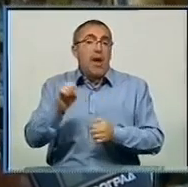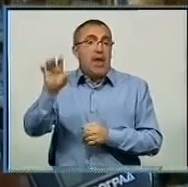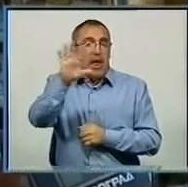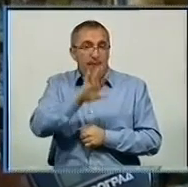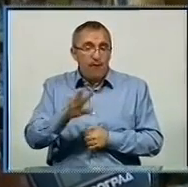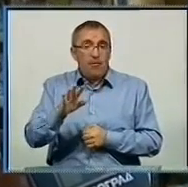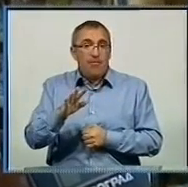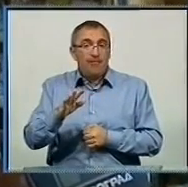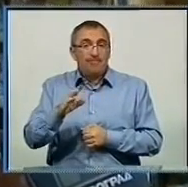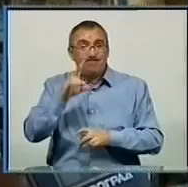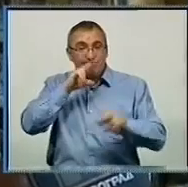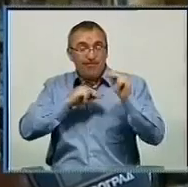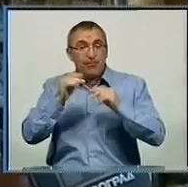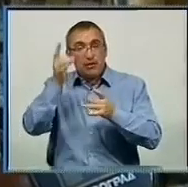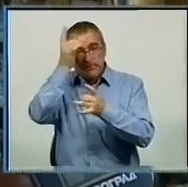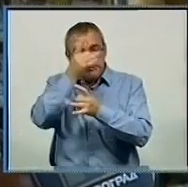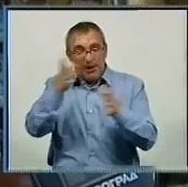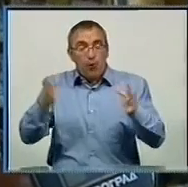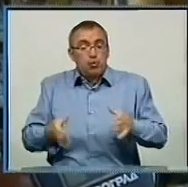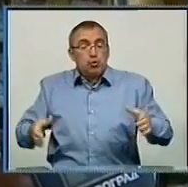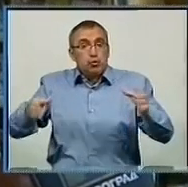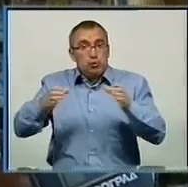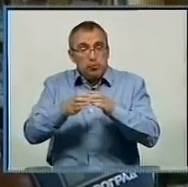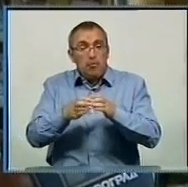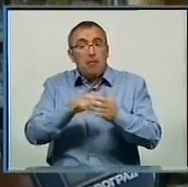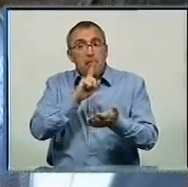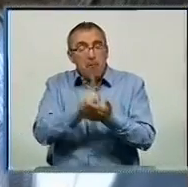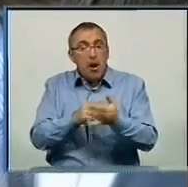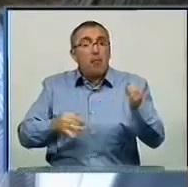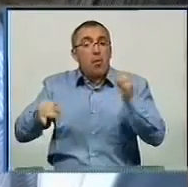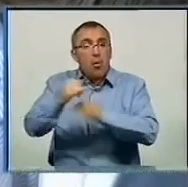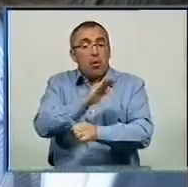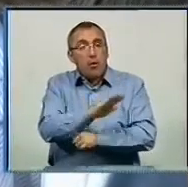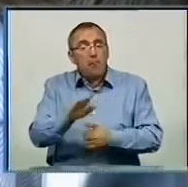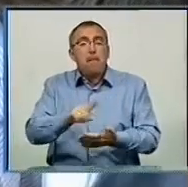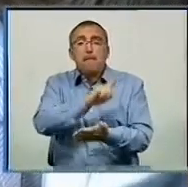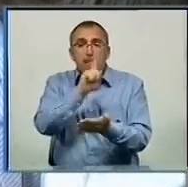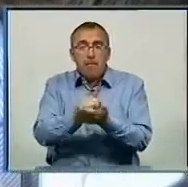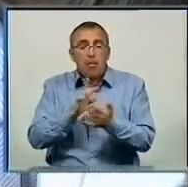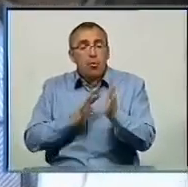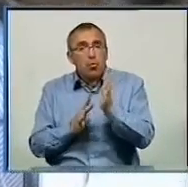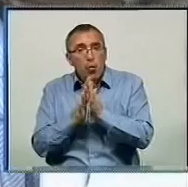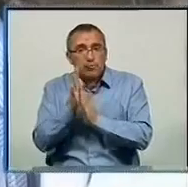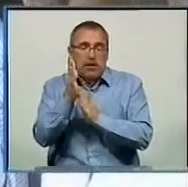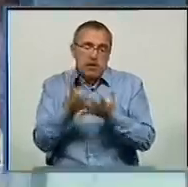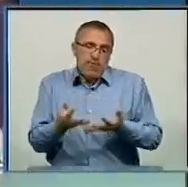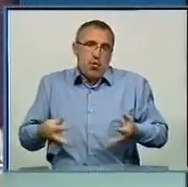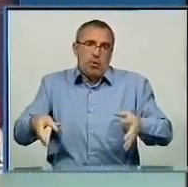І якщо ми претендуємо на цивілізоване суспільство, ми маємо говорити, що кожна дитина повинна зростати в родині.